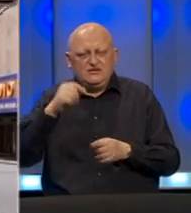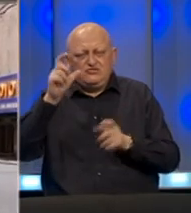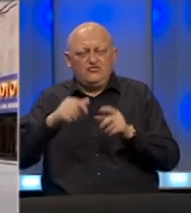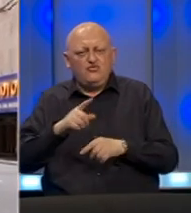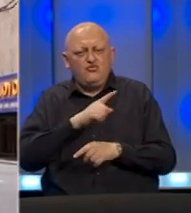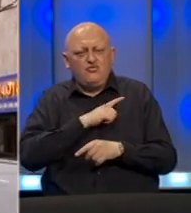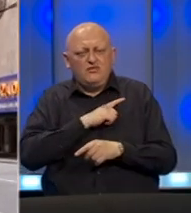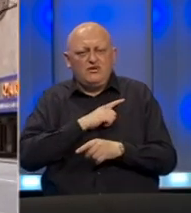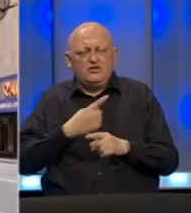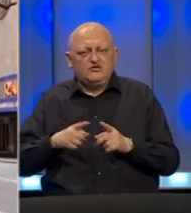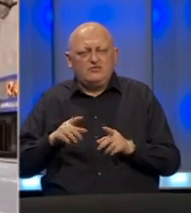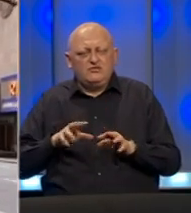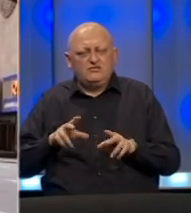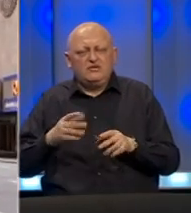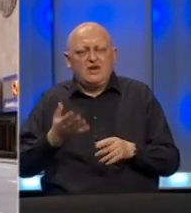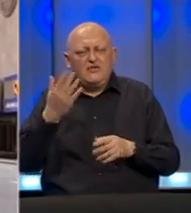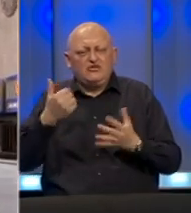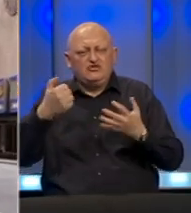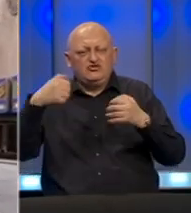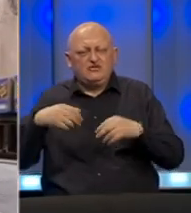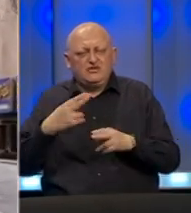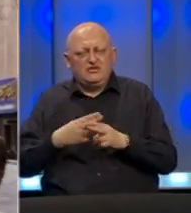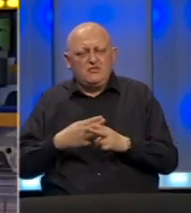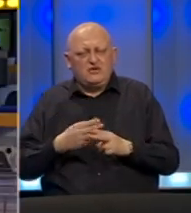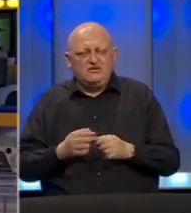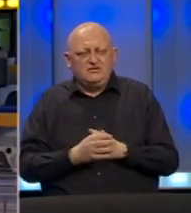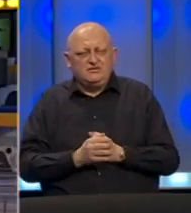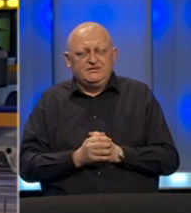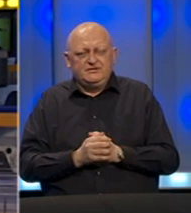preminulo uslijed pandemije, a više od 600.000 je zaraženo.